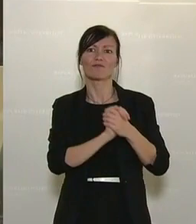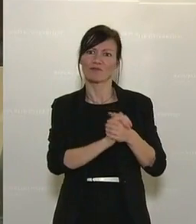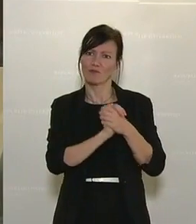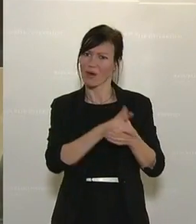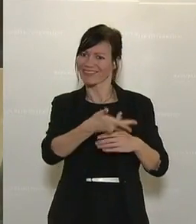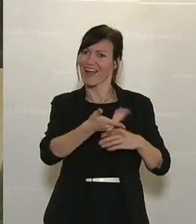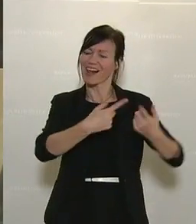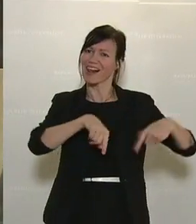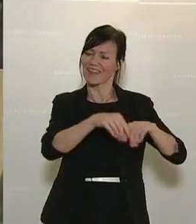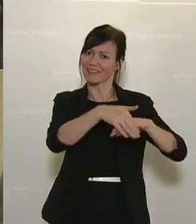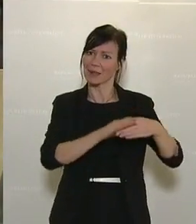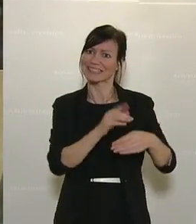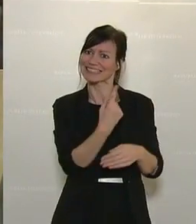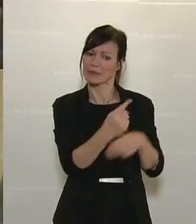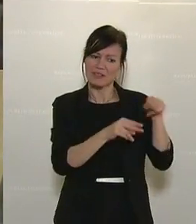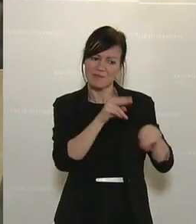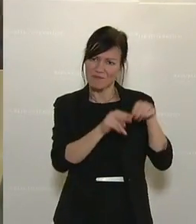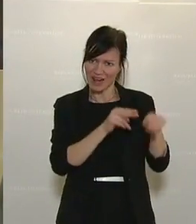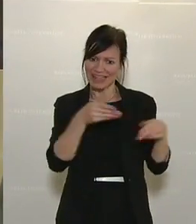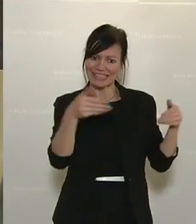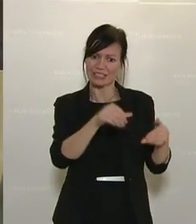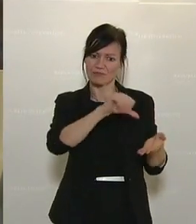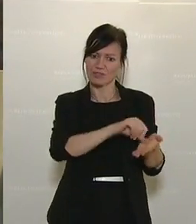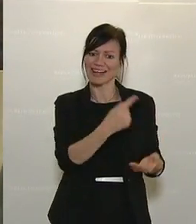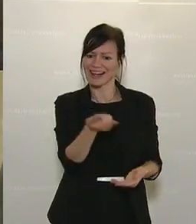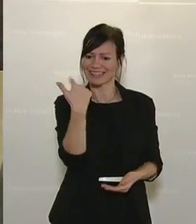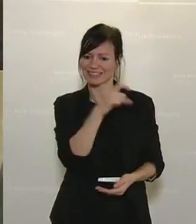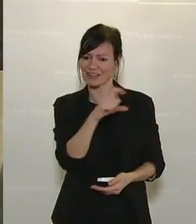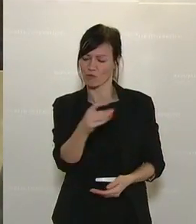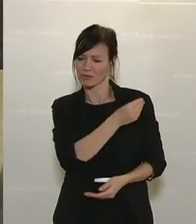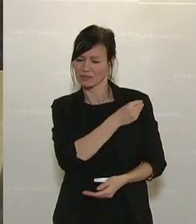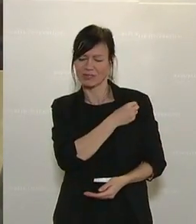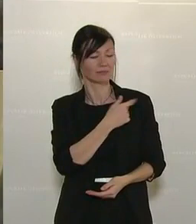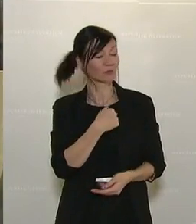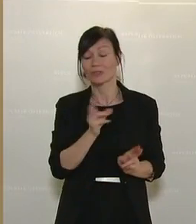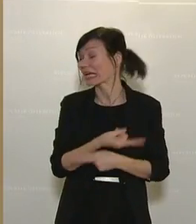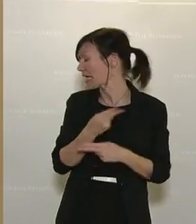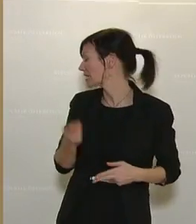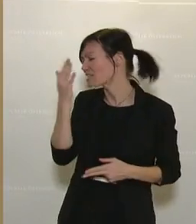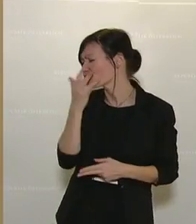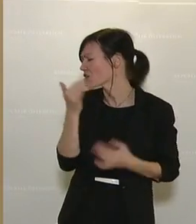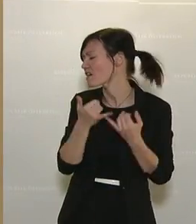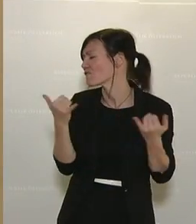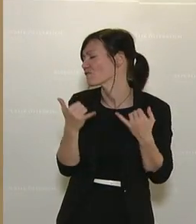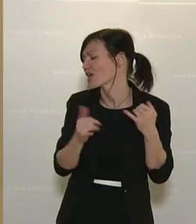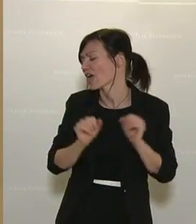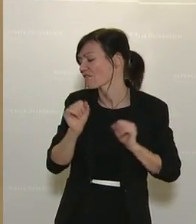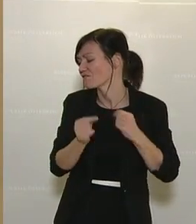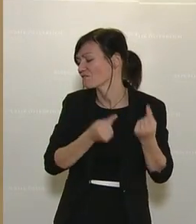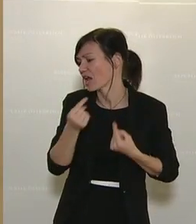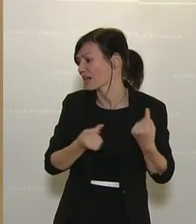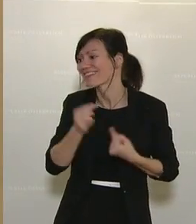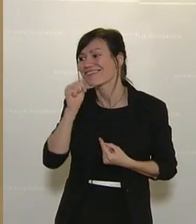Intensivstation, der sagt zu mir vorige Woche, Andreas, du kannst dir nicht vorstellen, wie es bei uns zugeht. Bei uns